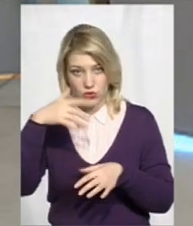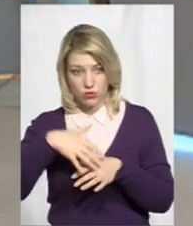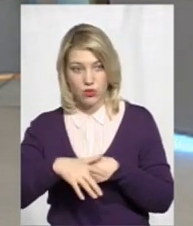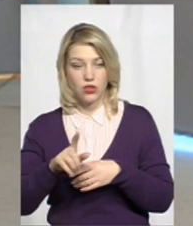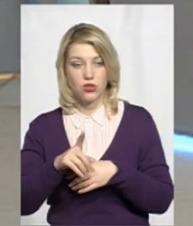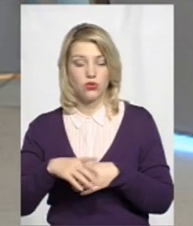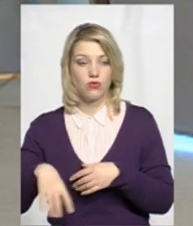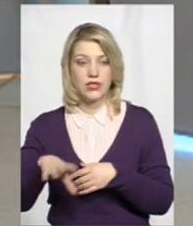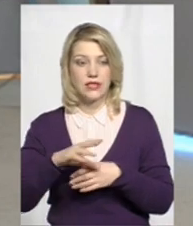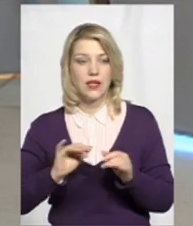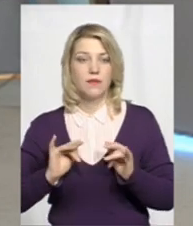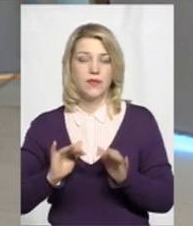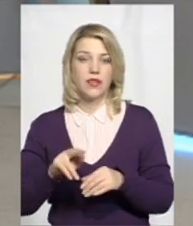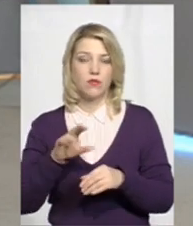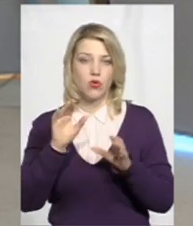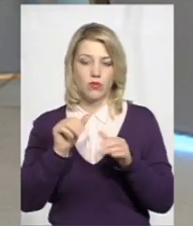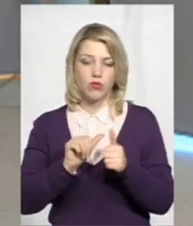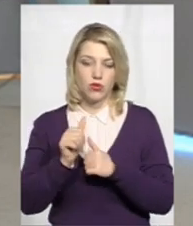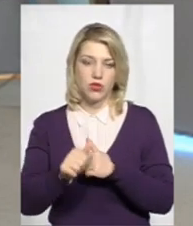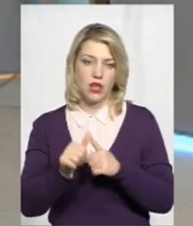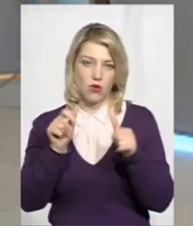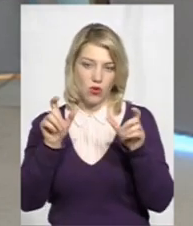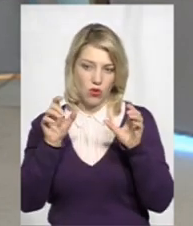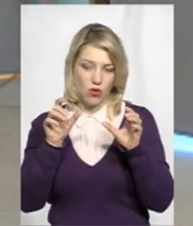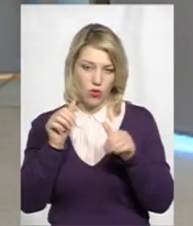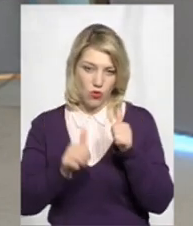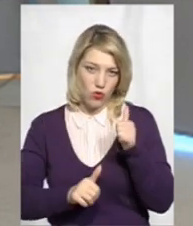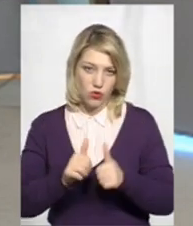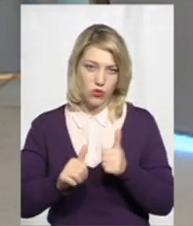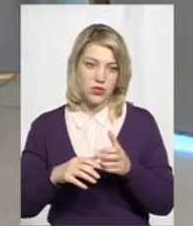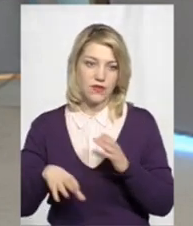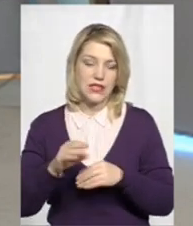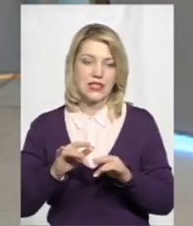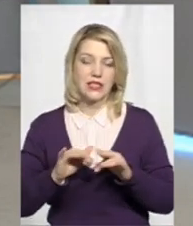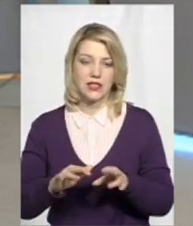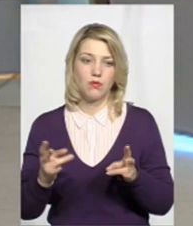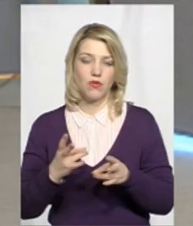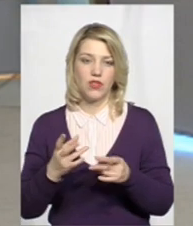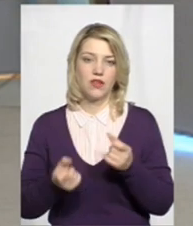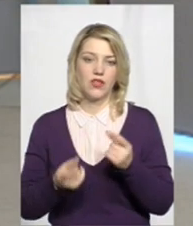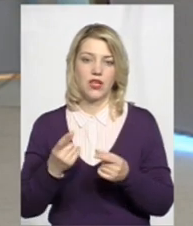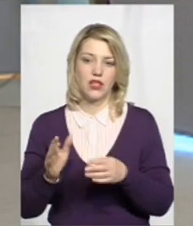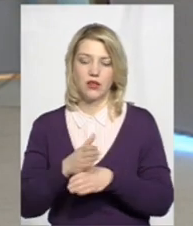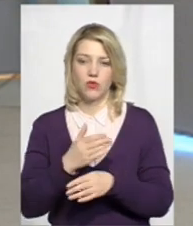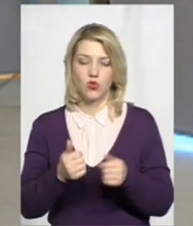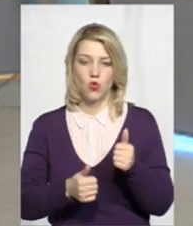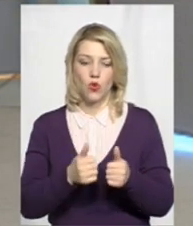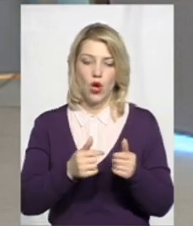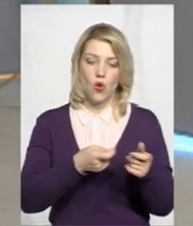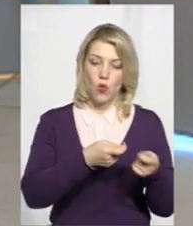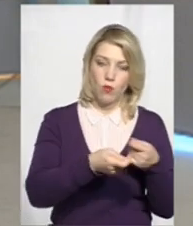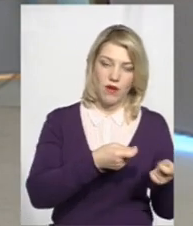всі дії поза конкурсом, всі дії тепер мають виникати між управителем і